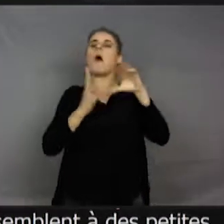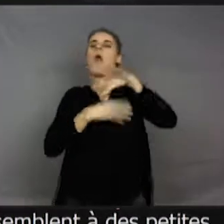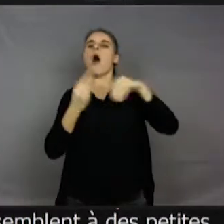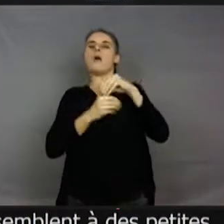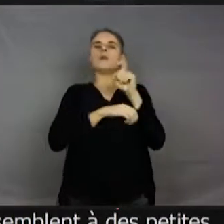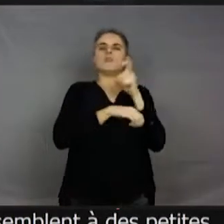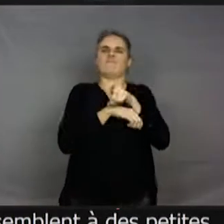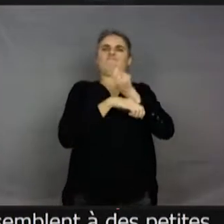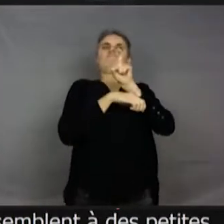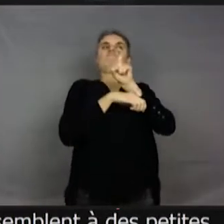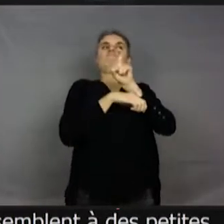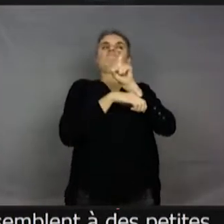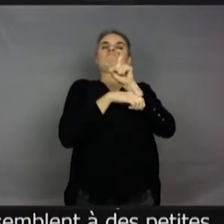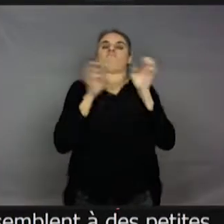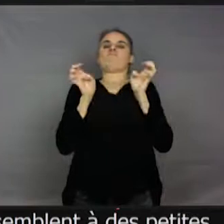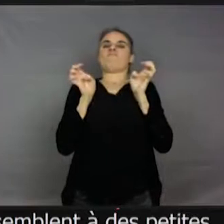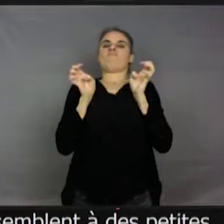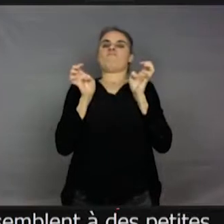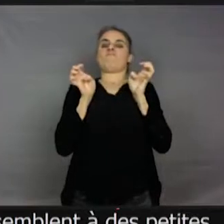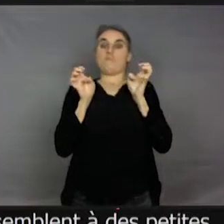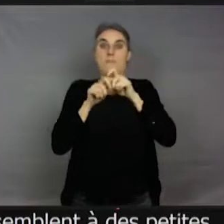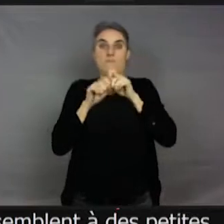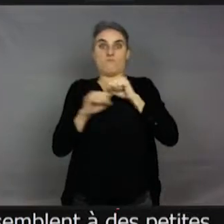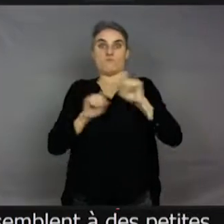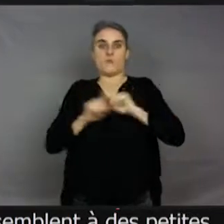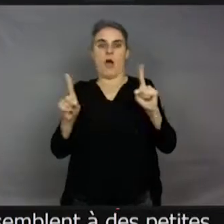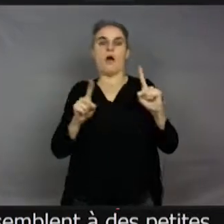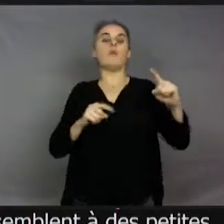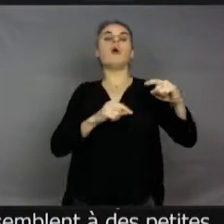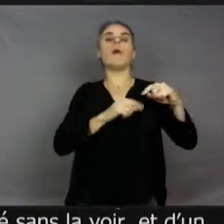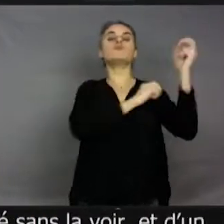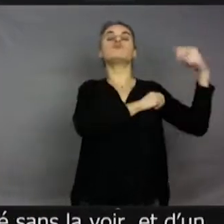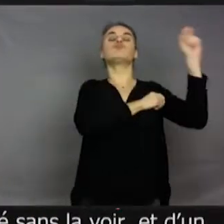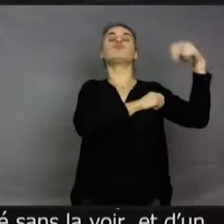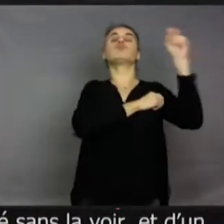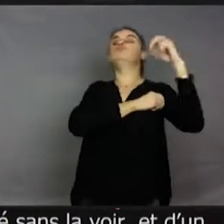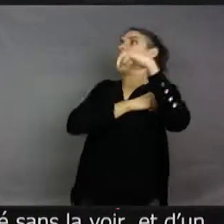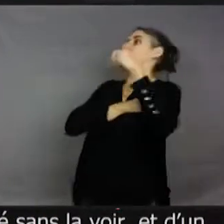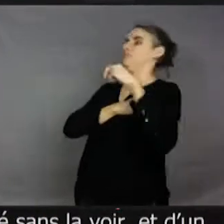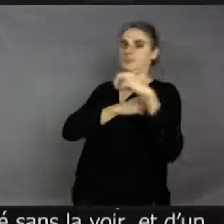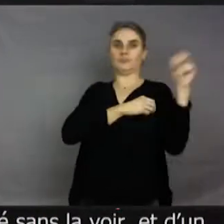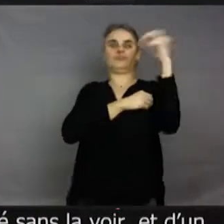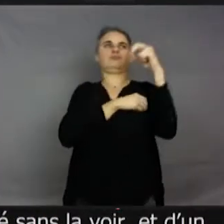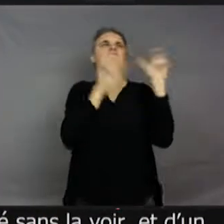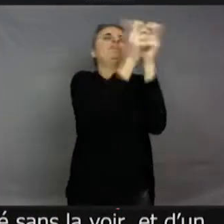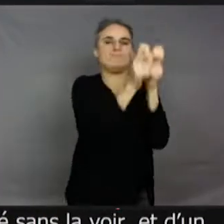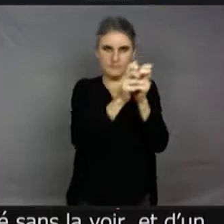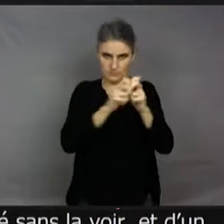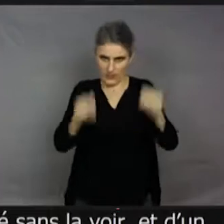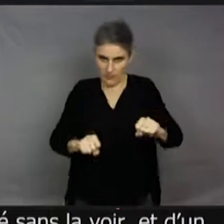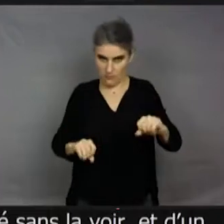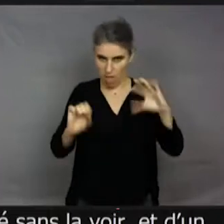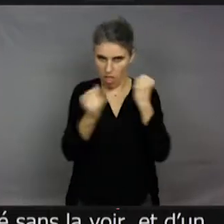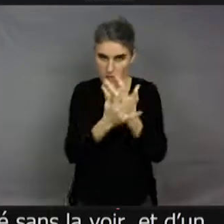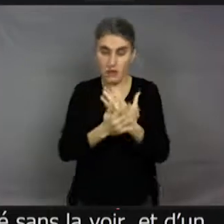choper par les six pattes avant de la chenille qui va vous Un mimétisme incroyable. Donc, il y a toujours, les insectes sont tellement